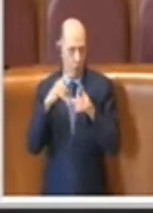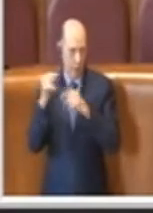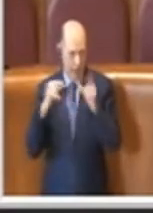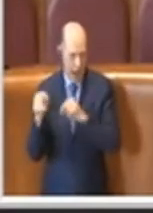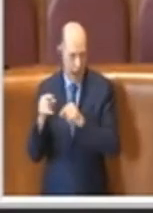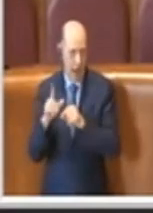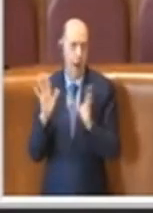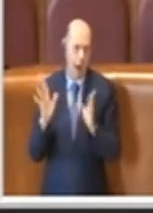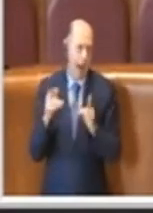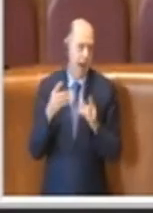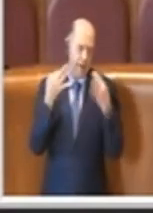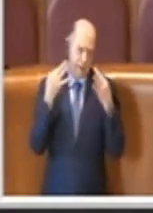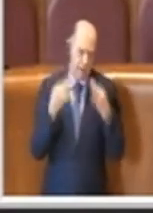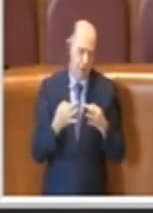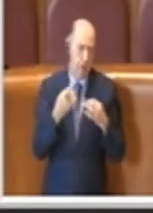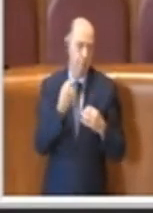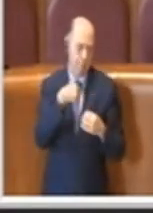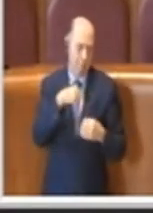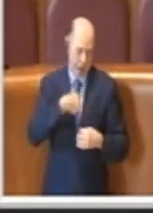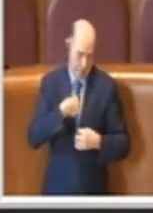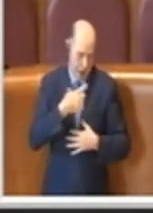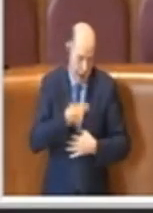parlo per me.